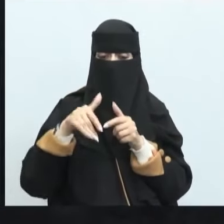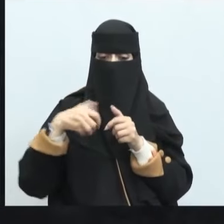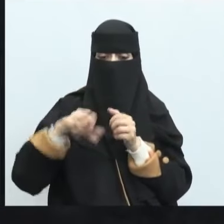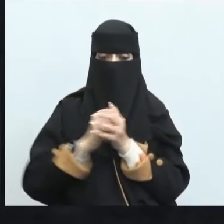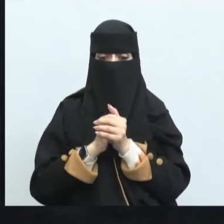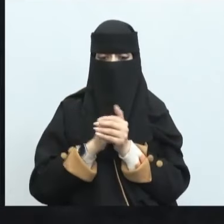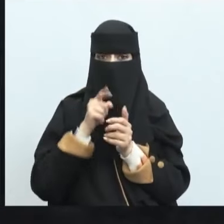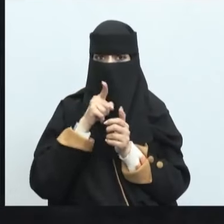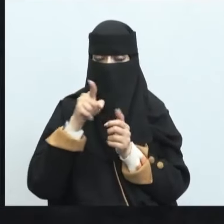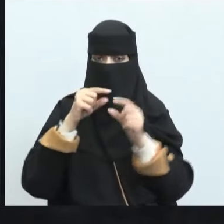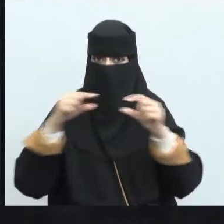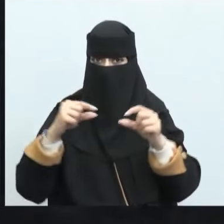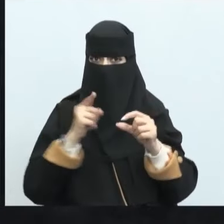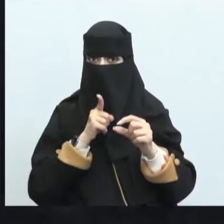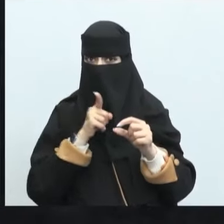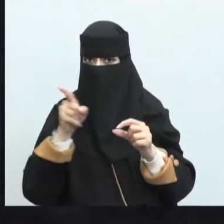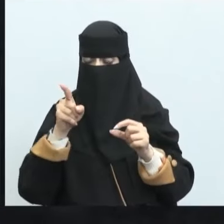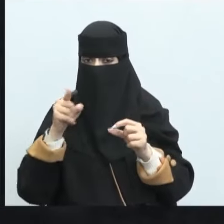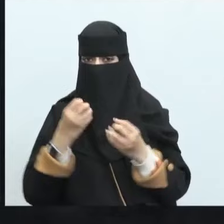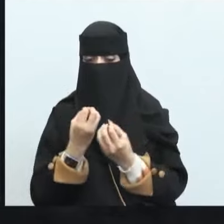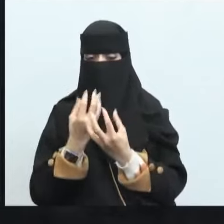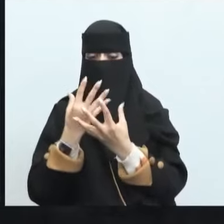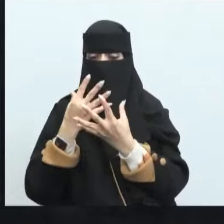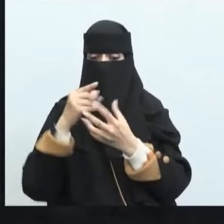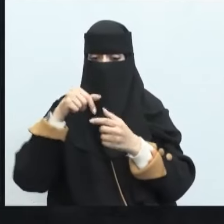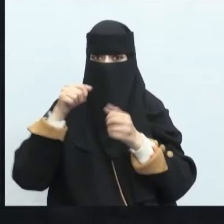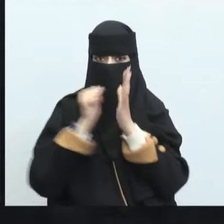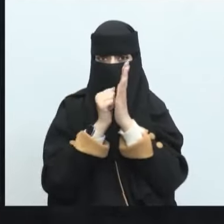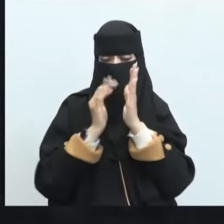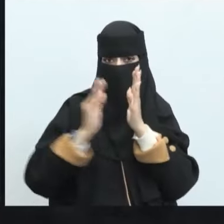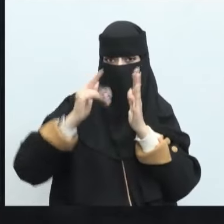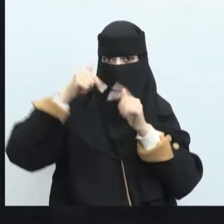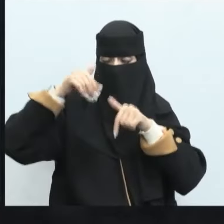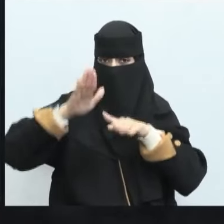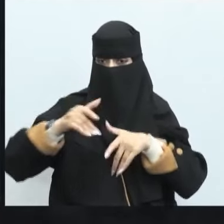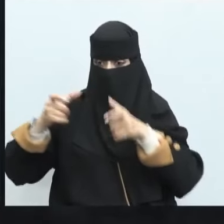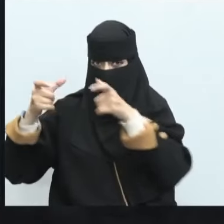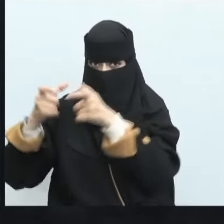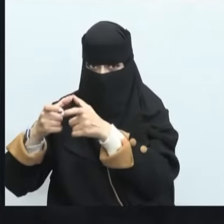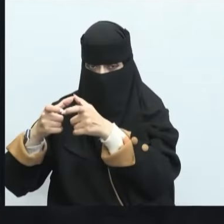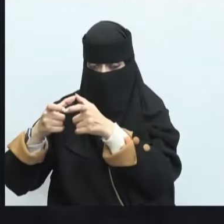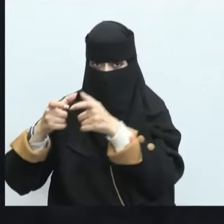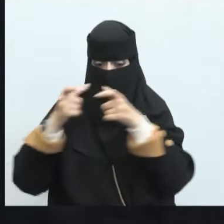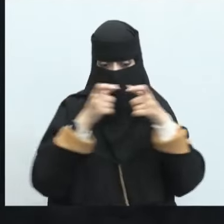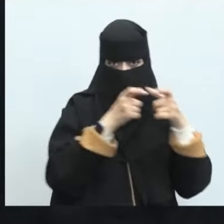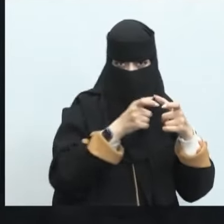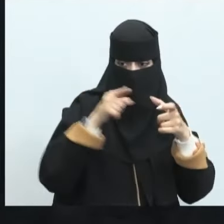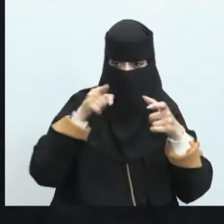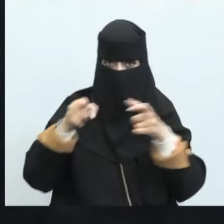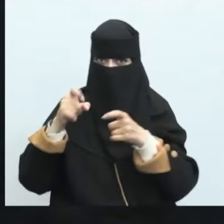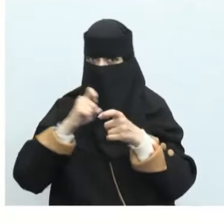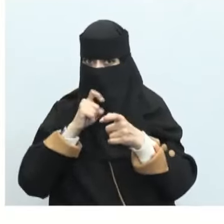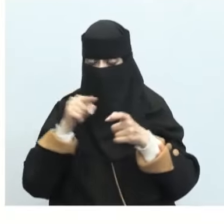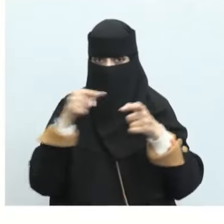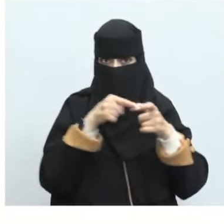الأكبر وهم ربيعون وقلنا نحن هنا في بيت الأخير أنما تذكر ربيعون المجاور فيهم ورملا تتطاوله وعاموا يعني من كان بجوارنا فإنه